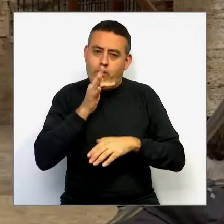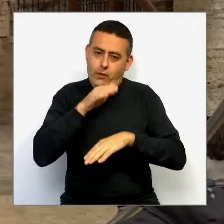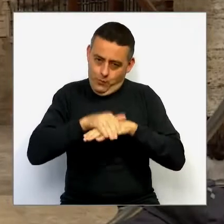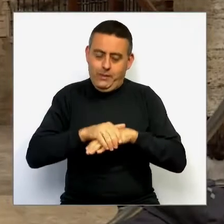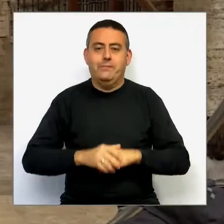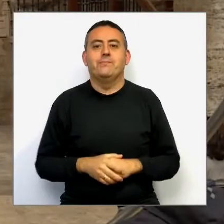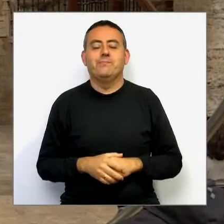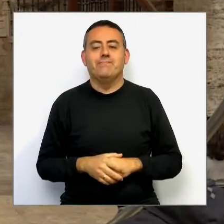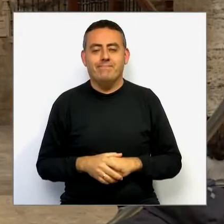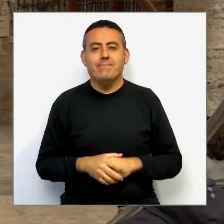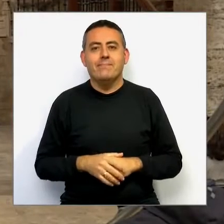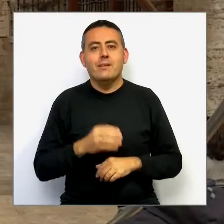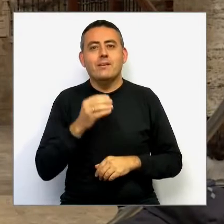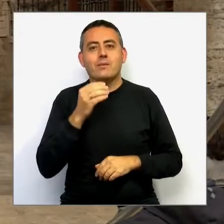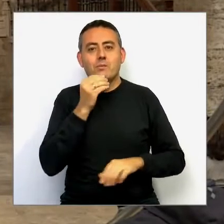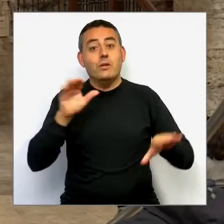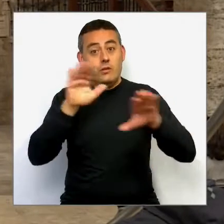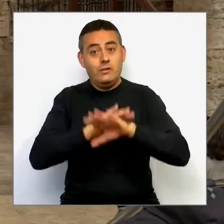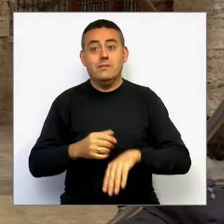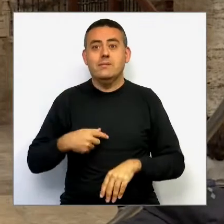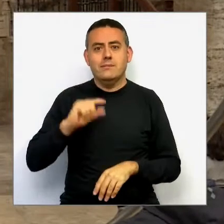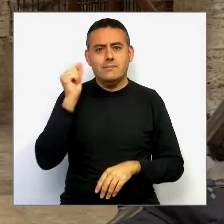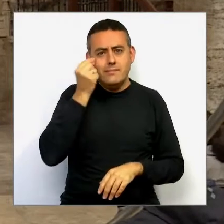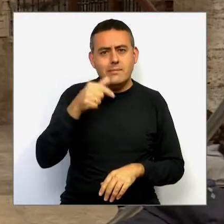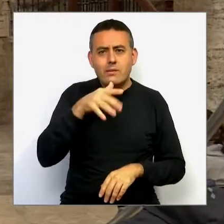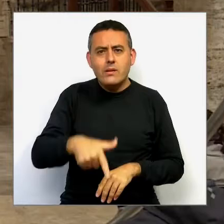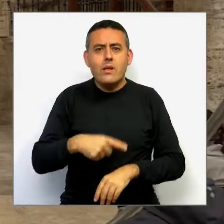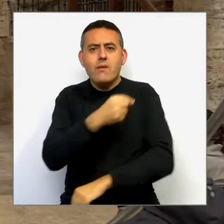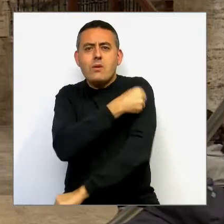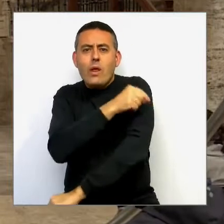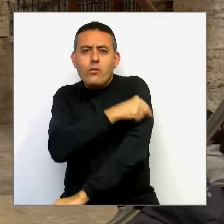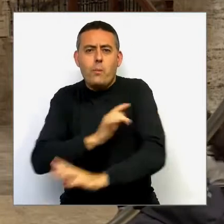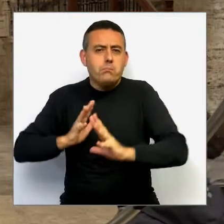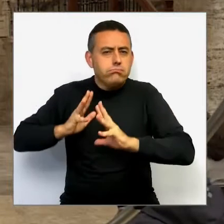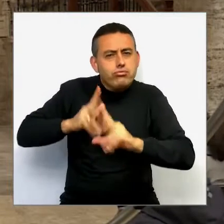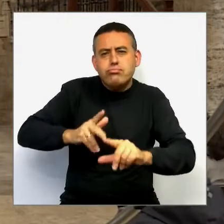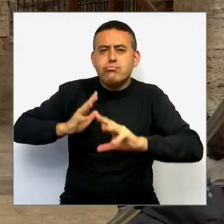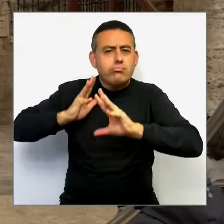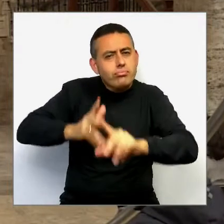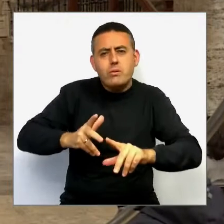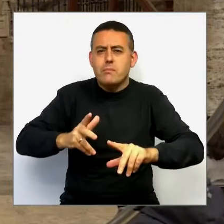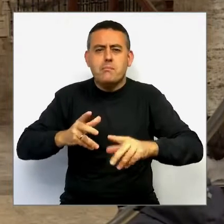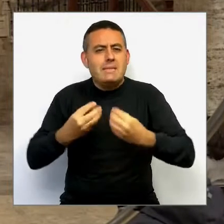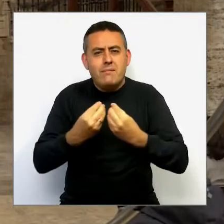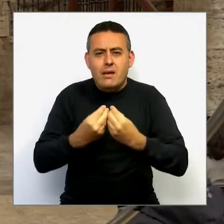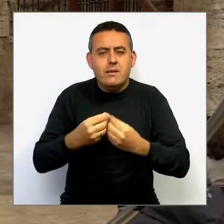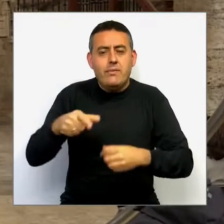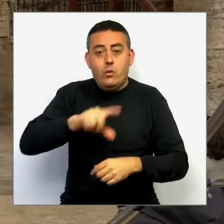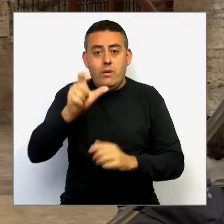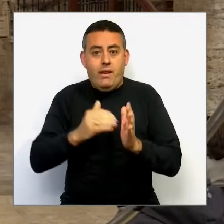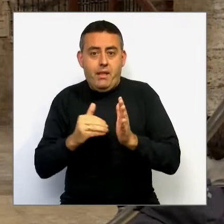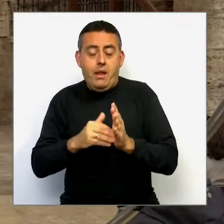Bona nit. Hem vivit aquesta setmana la vacunació massiva a la comunitat valenciana. Voldria saber quin balanç fa,